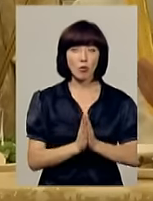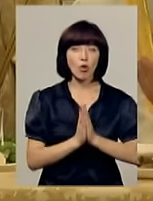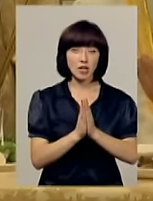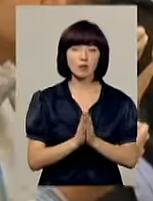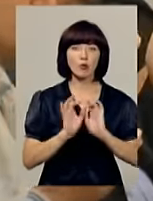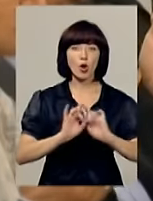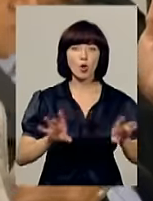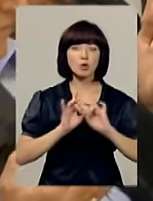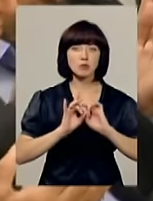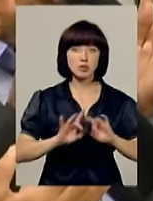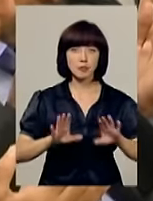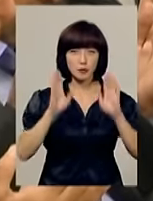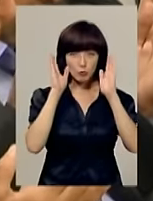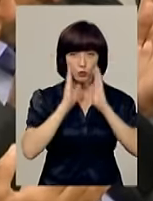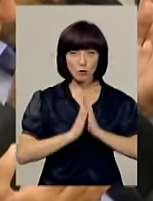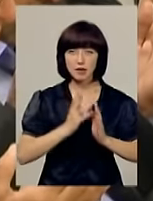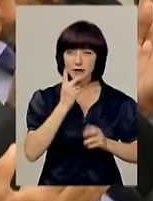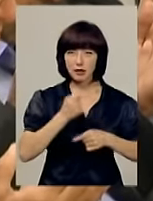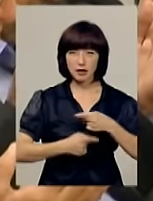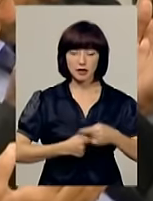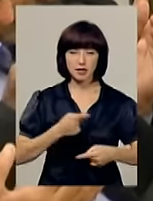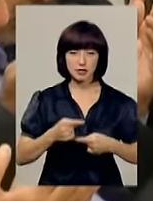розповідями про іслам та мусульманські традиції.